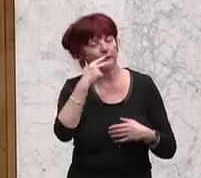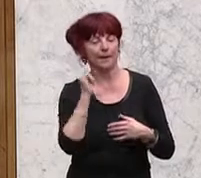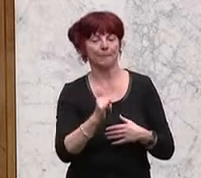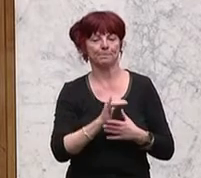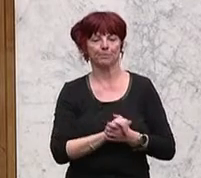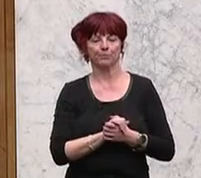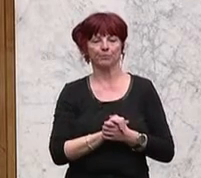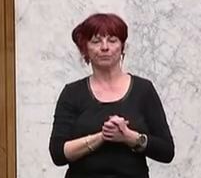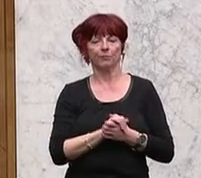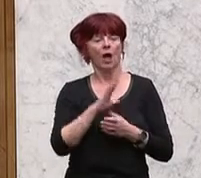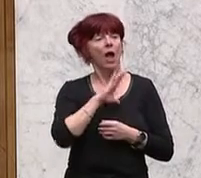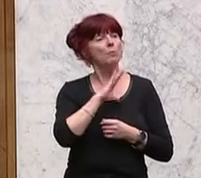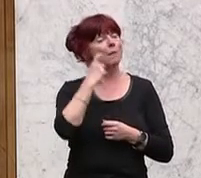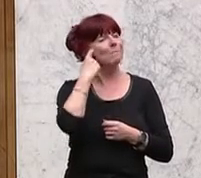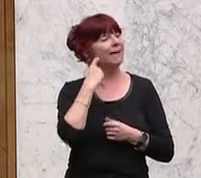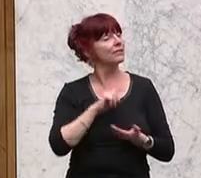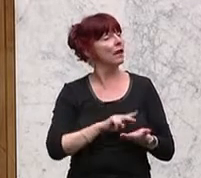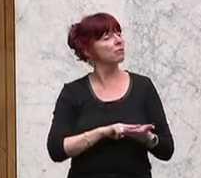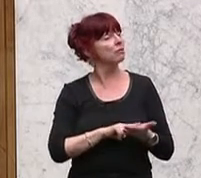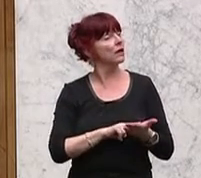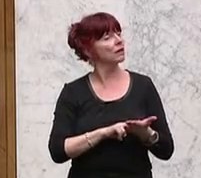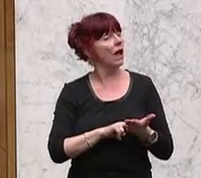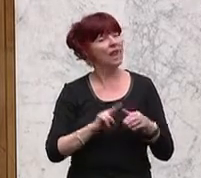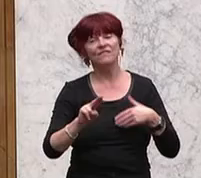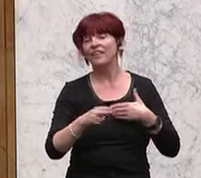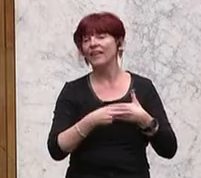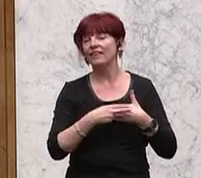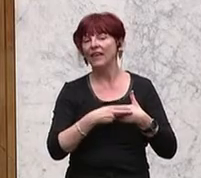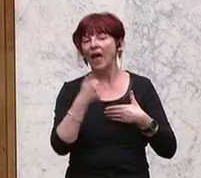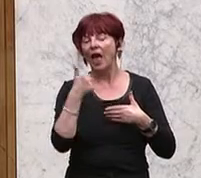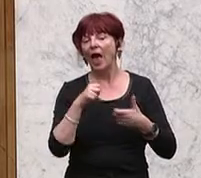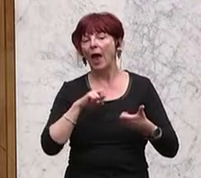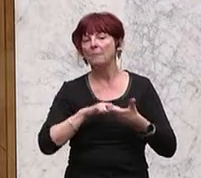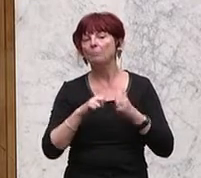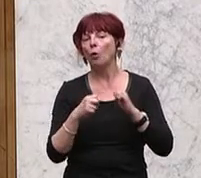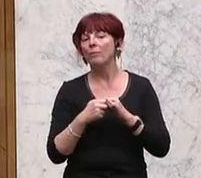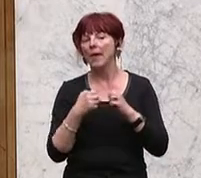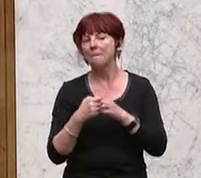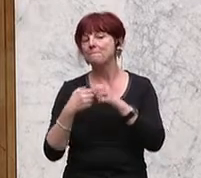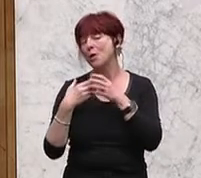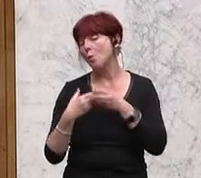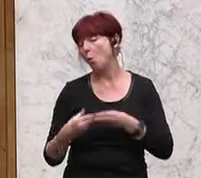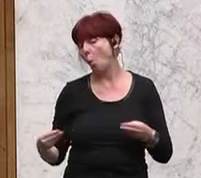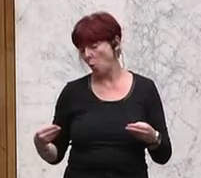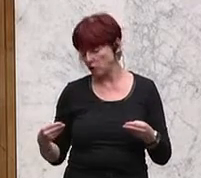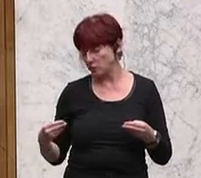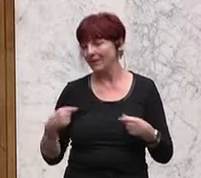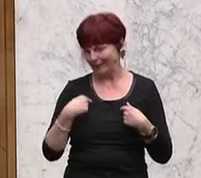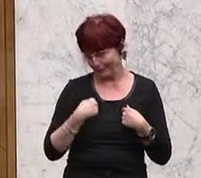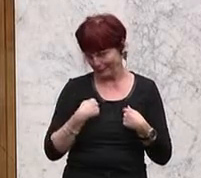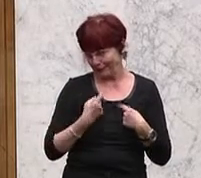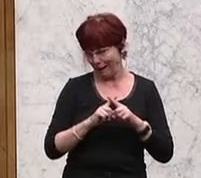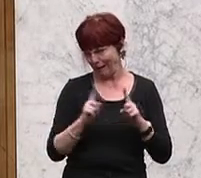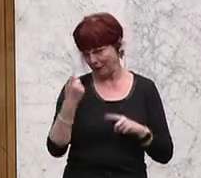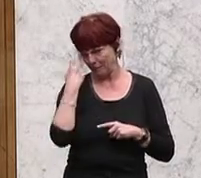So, wenn man jetzt aber meint, dass die digitale Vignette ein besonderes Problem löst, dann weit gefehlt. Und da verstehe ich den Kollegen Heinzel überhaupt nicht, wie er die